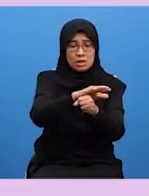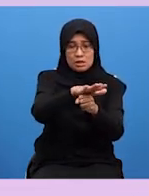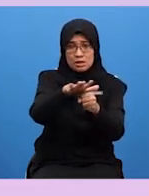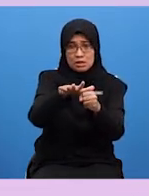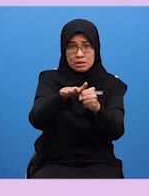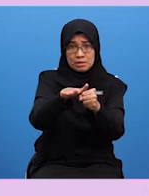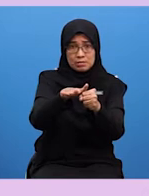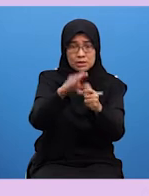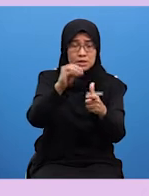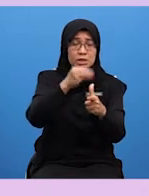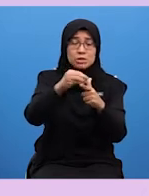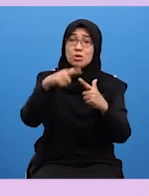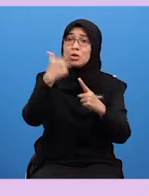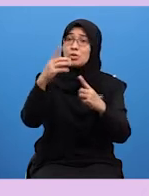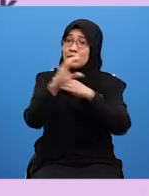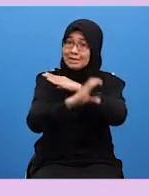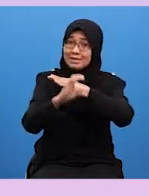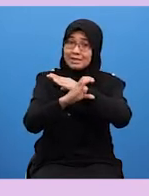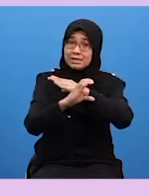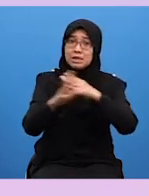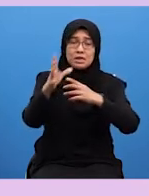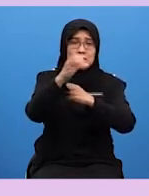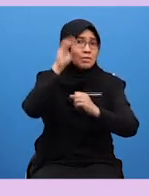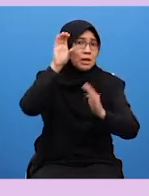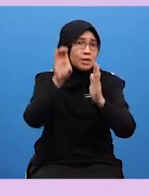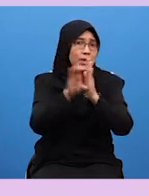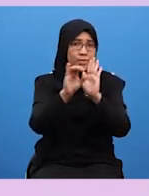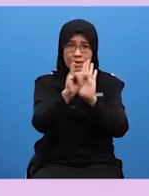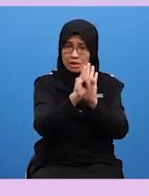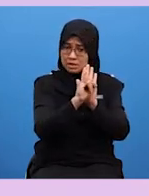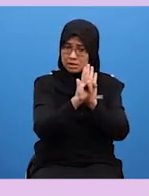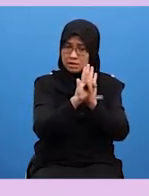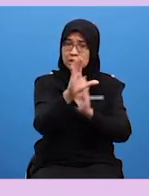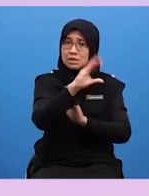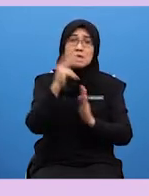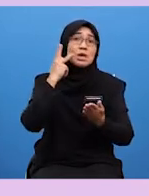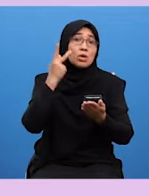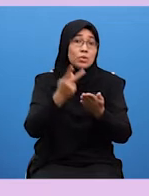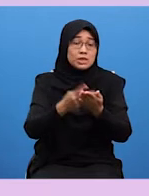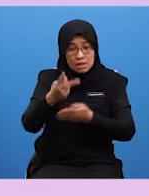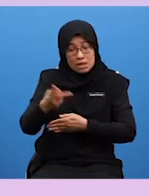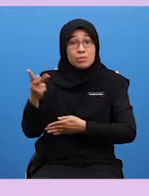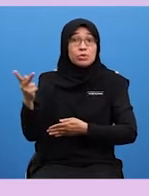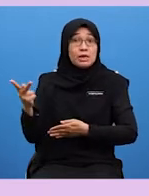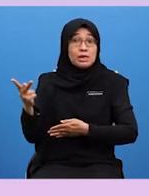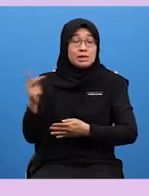luar negara Kedua, dapat menggambarkan identiti dan kualiti produk